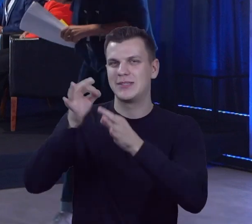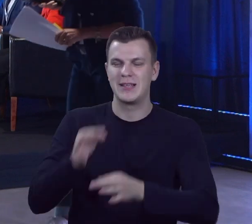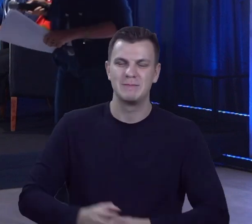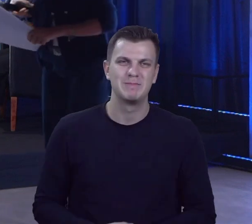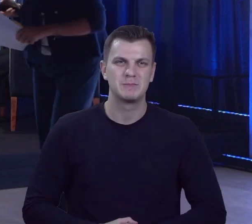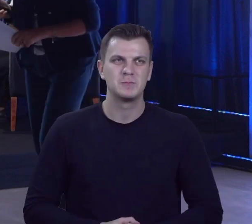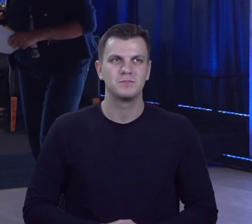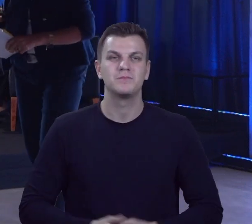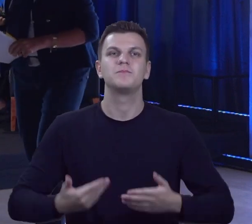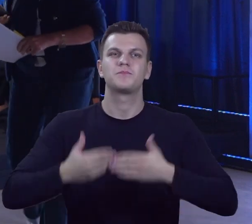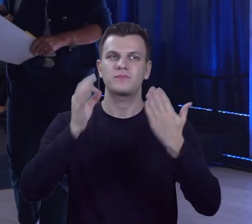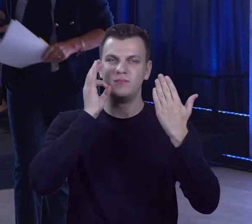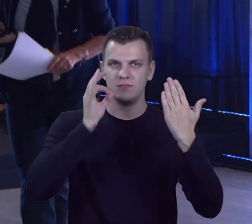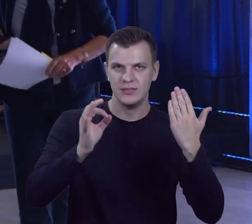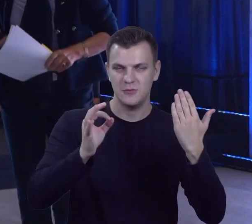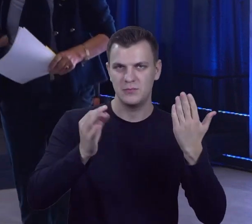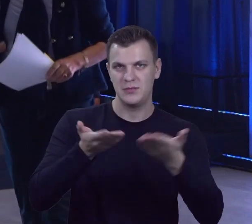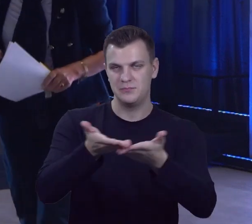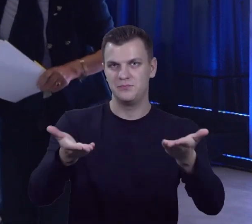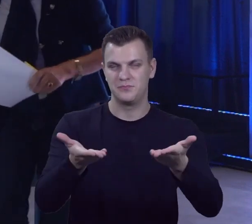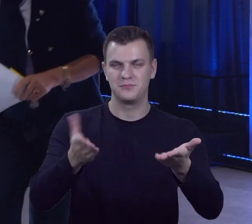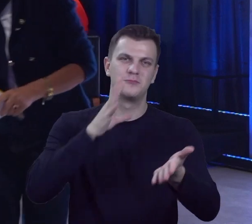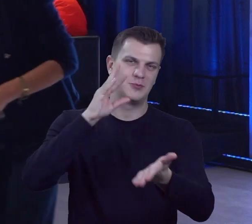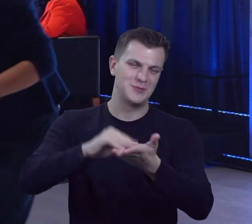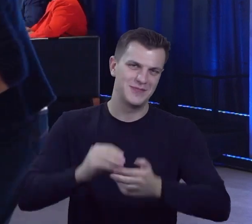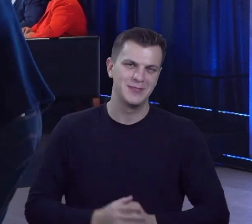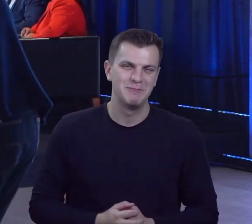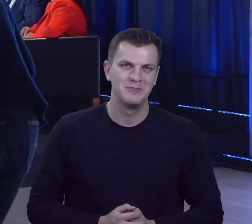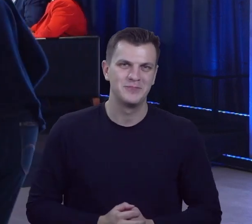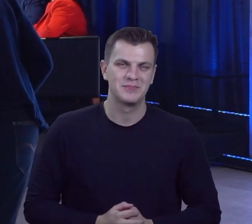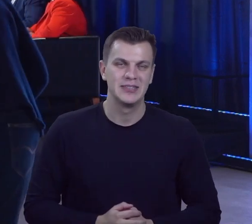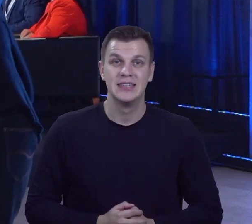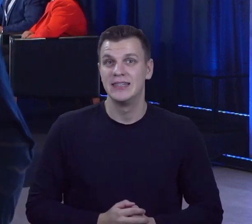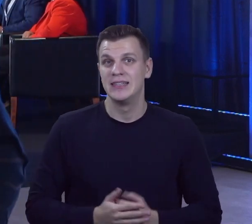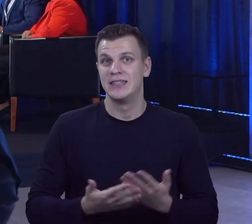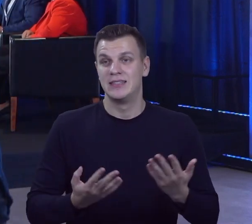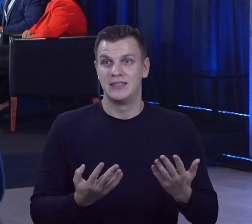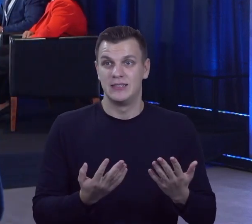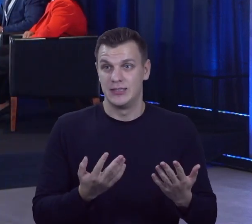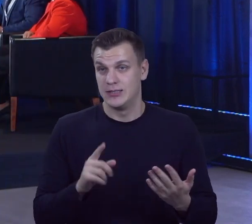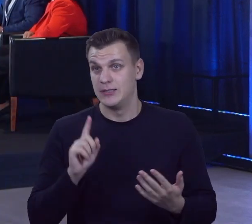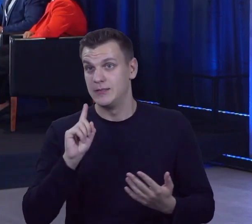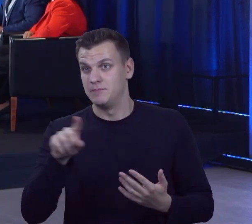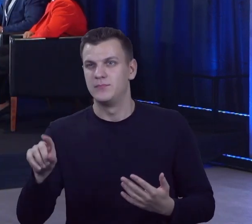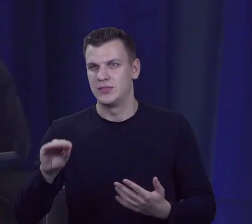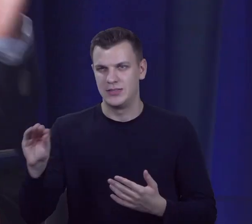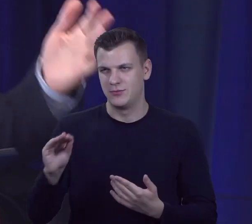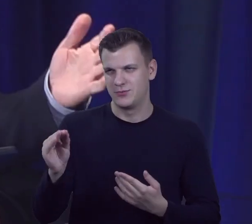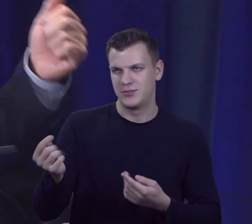Dzień dobry Państwu po raz kolejny. Rozumiem, że uczestnicy jeszcze się schodzą.